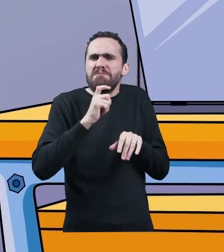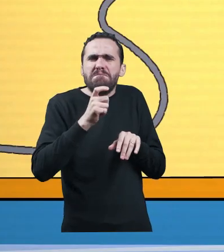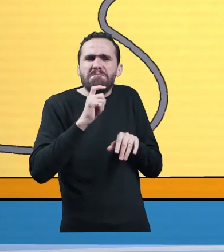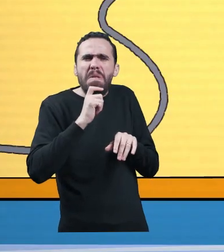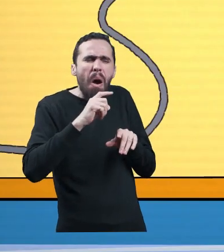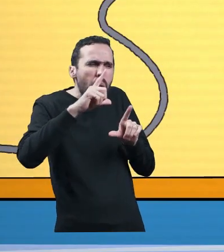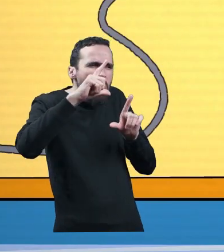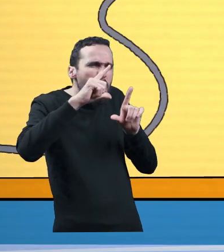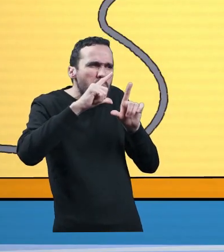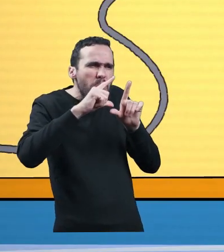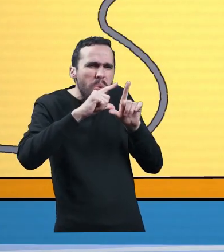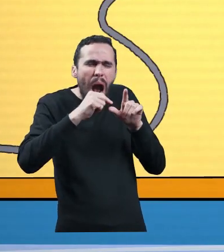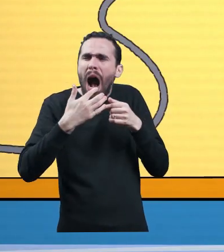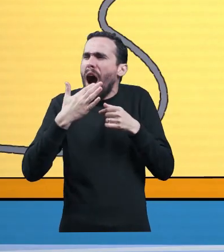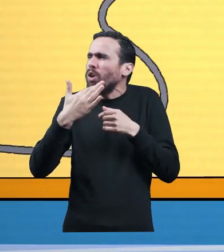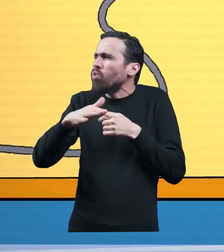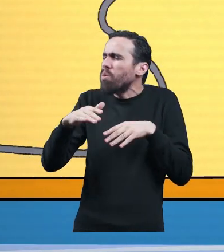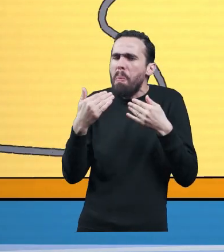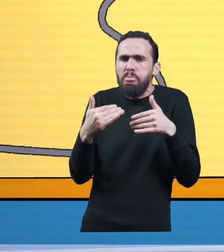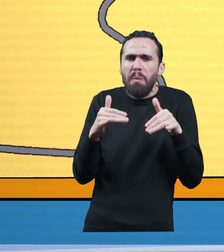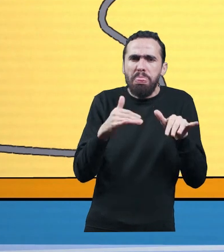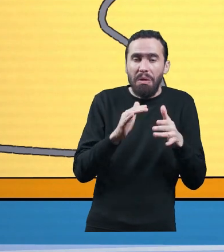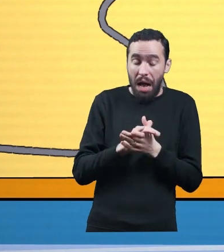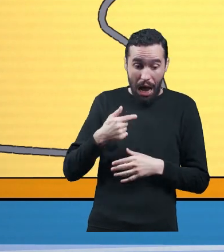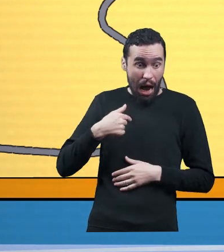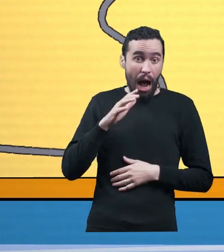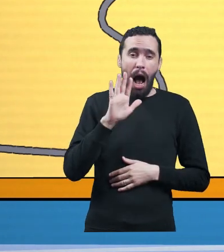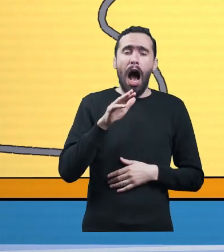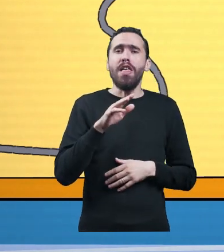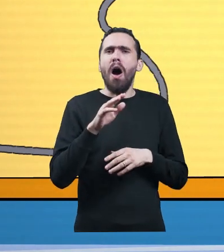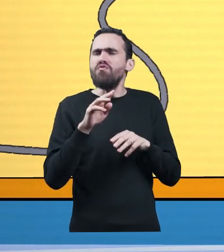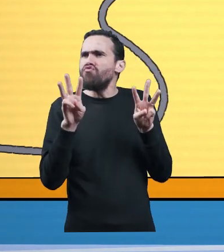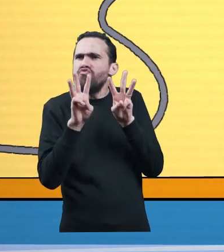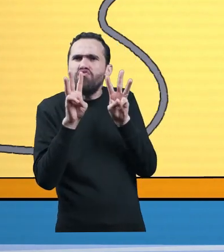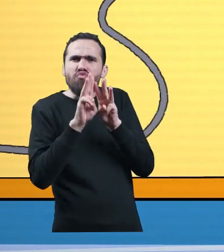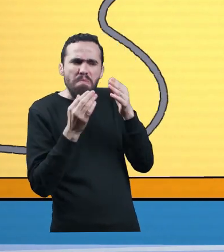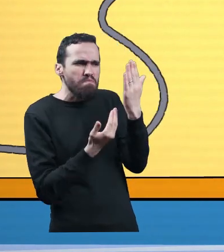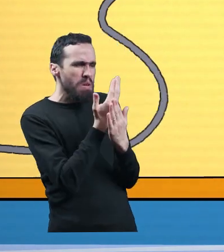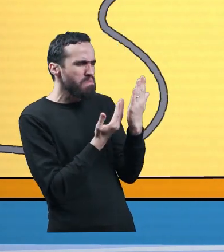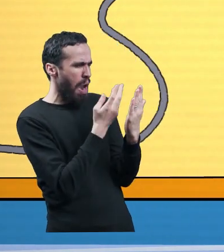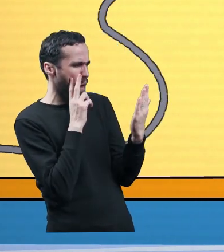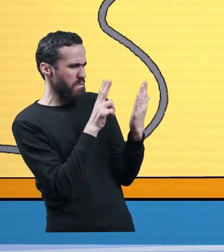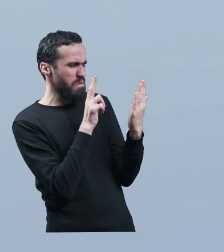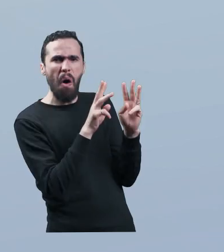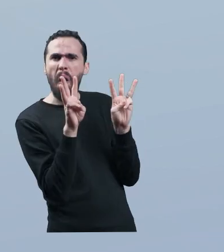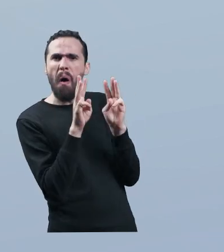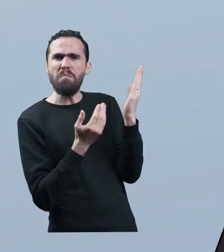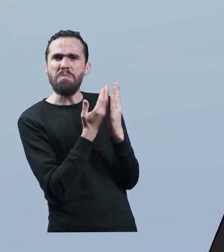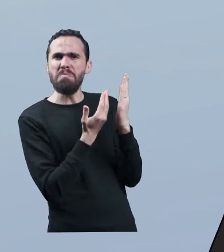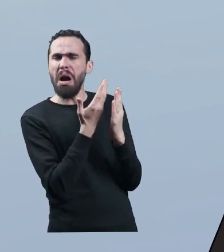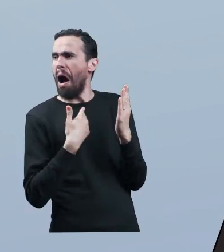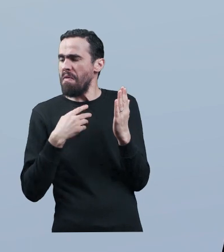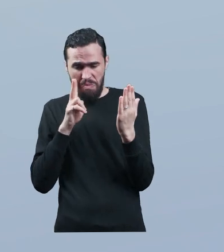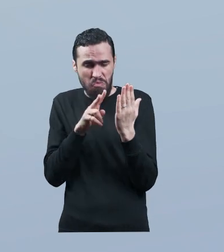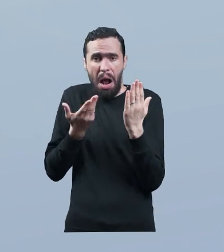جداً ويتحطل باستمرار وغالباً ما أجد لدي صفحات ويب لم أقم بزيارتها أبداً هذا